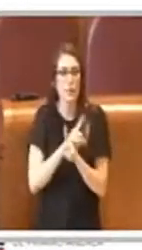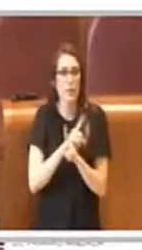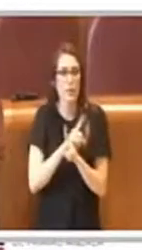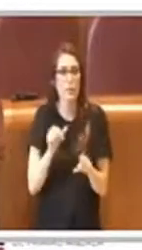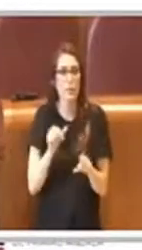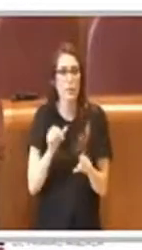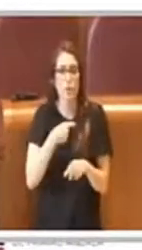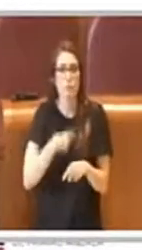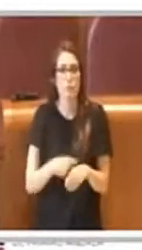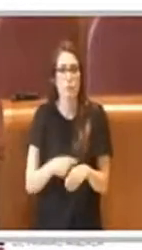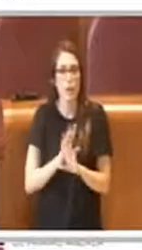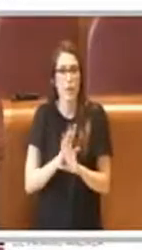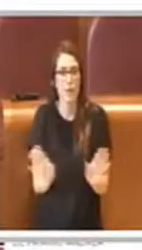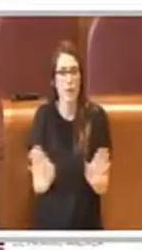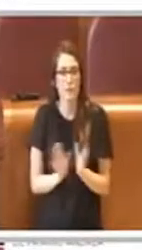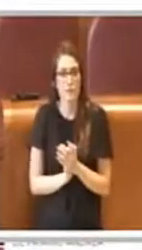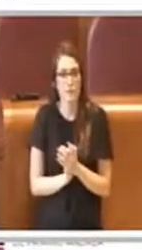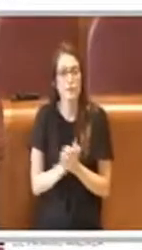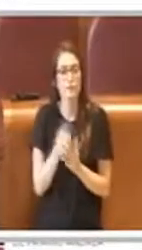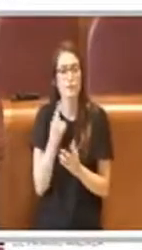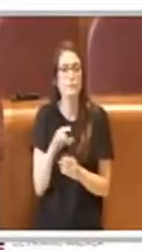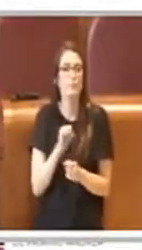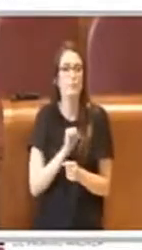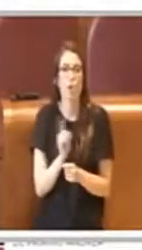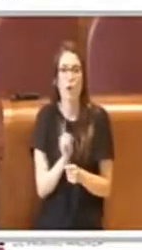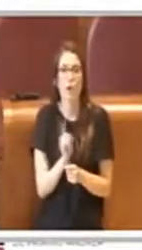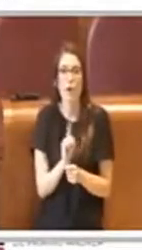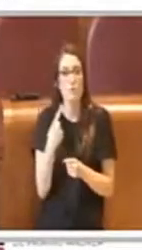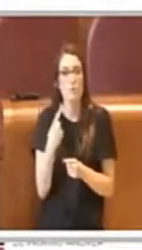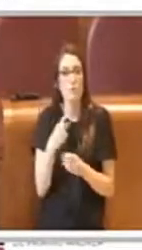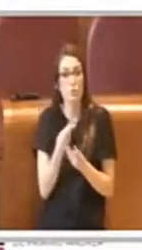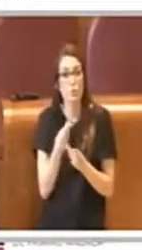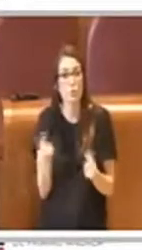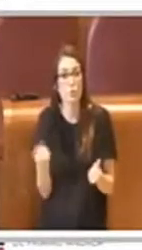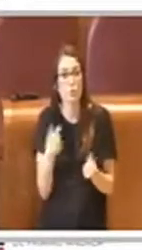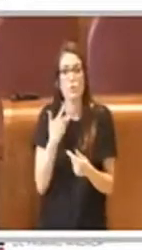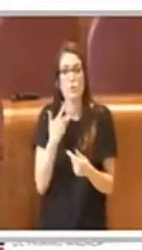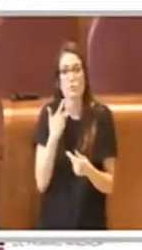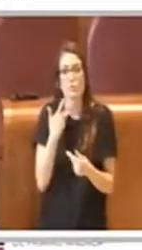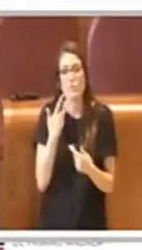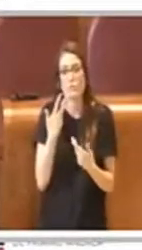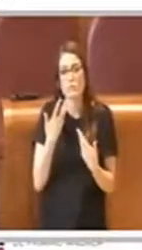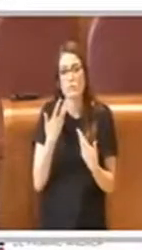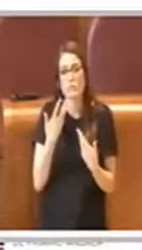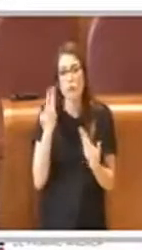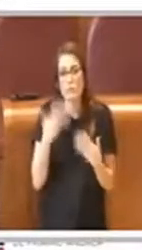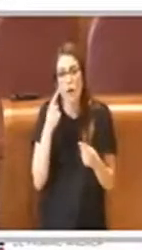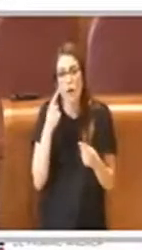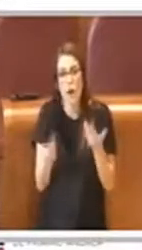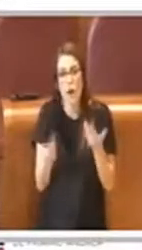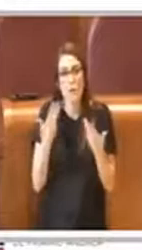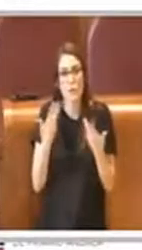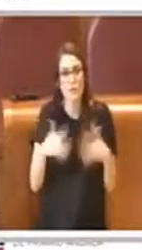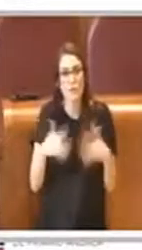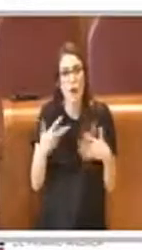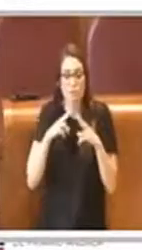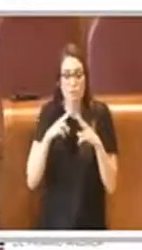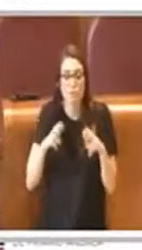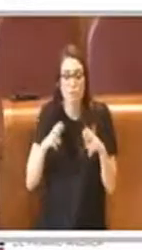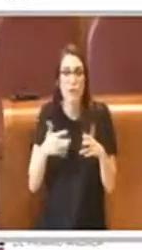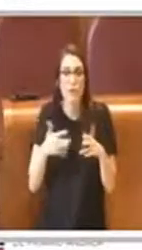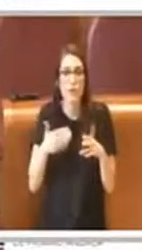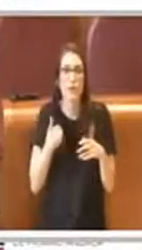stesso, quindi non credo che possa essere una soluzione, io l'avevo anche valutata, l'avevo comunque esplorata,